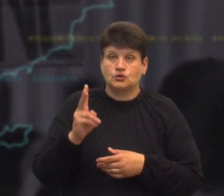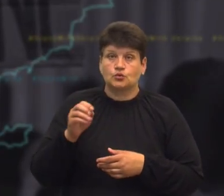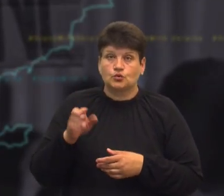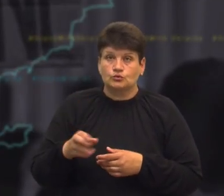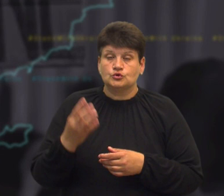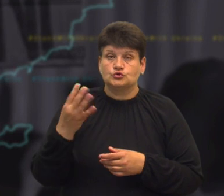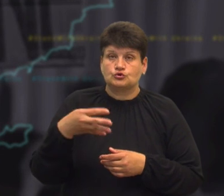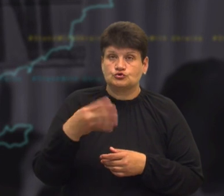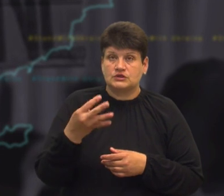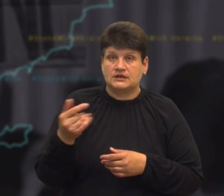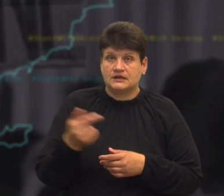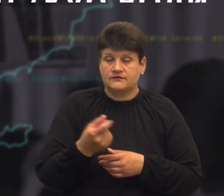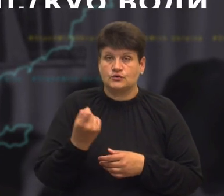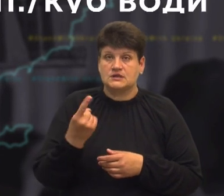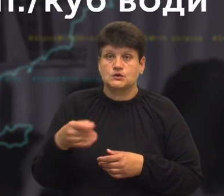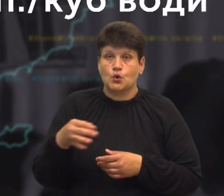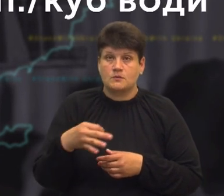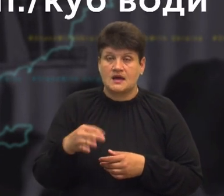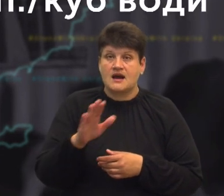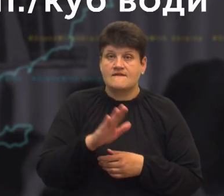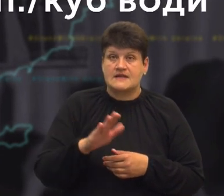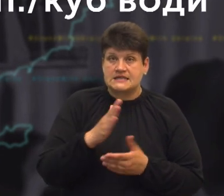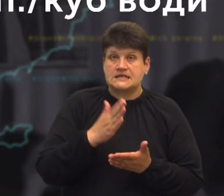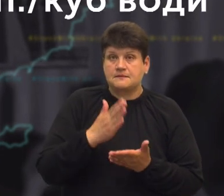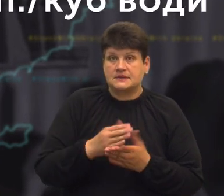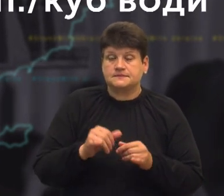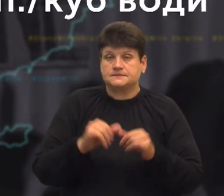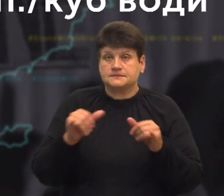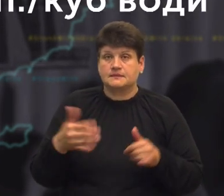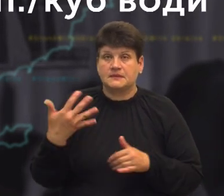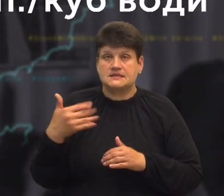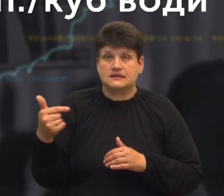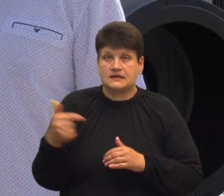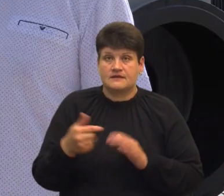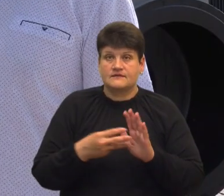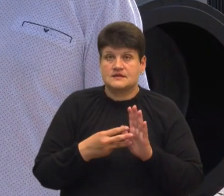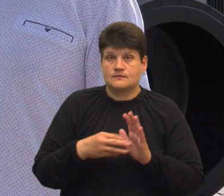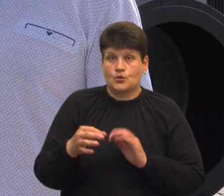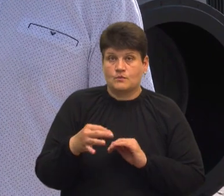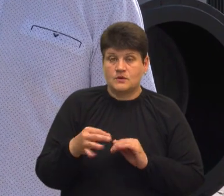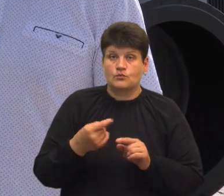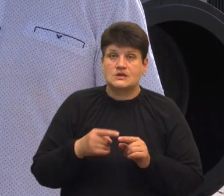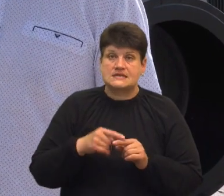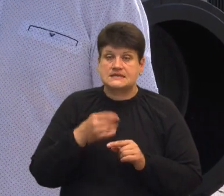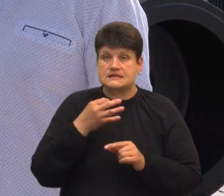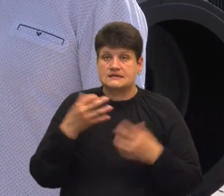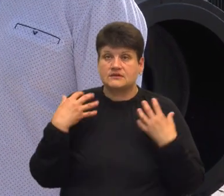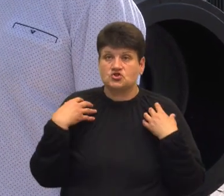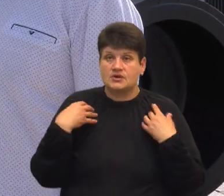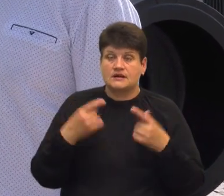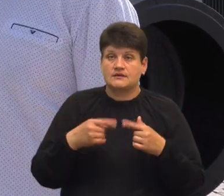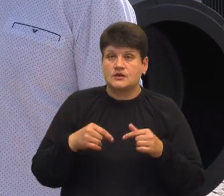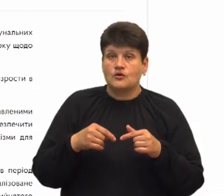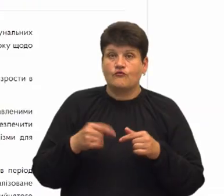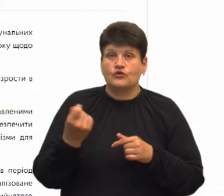гривні 11 копійок, а з вересня тариф мав зрости до 50 гривень 8 копійок. Про це начальник відділу розповів нам об